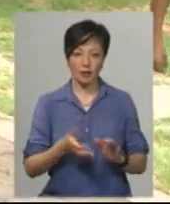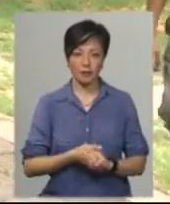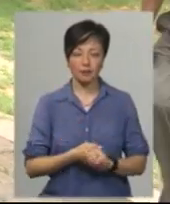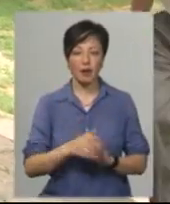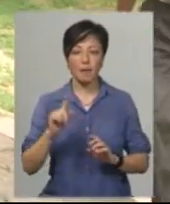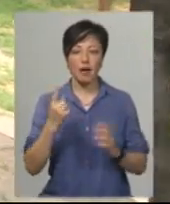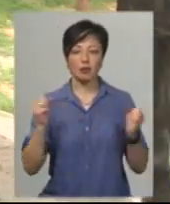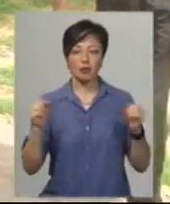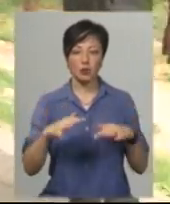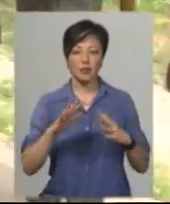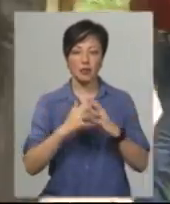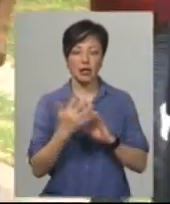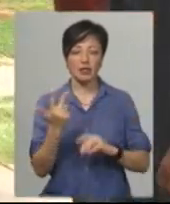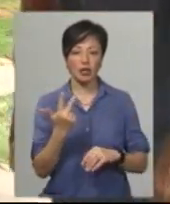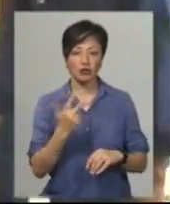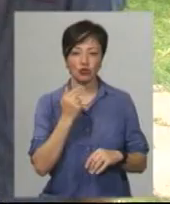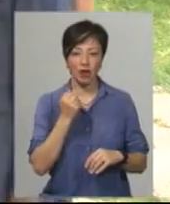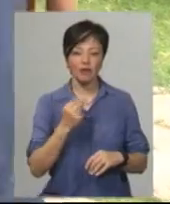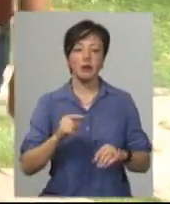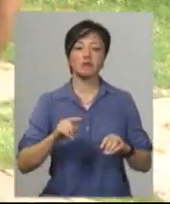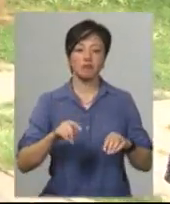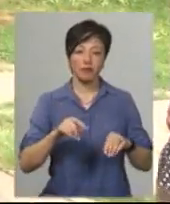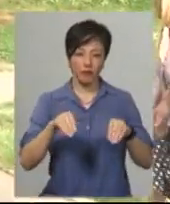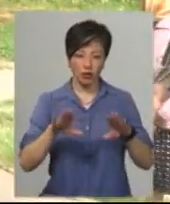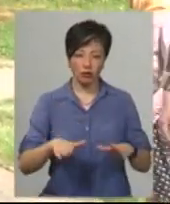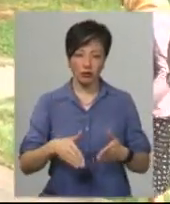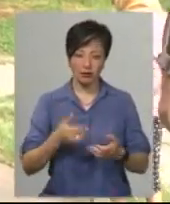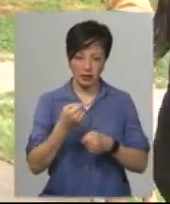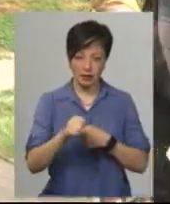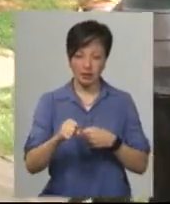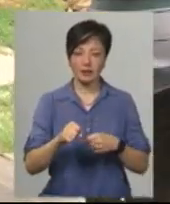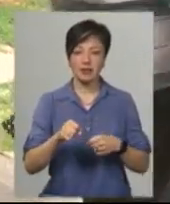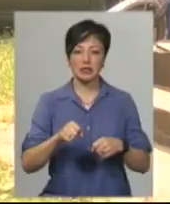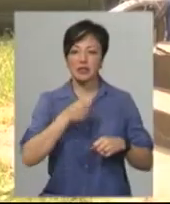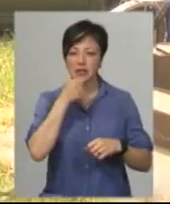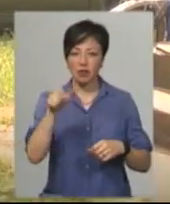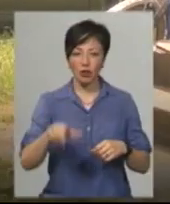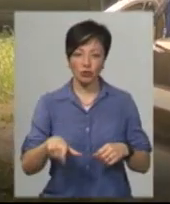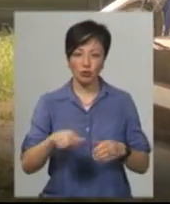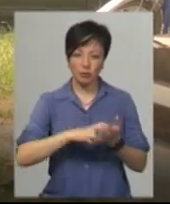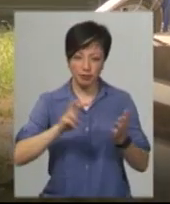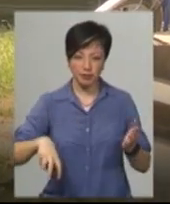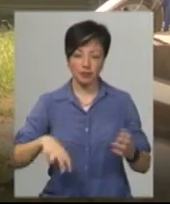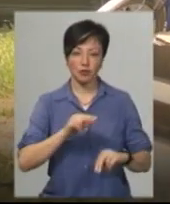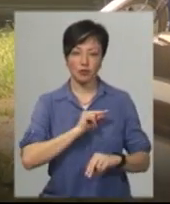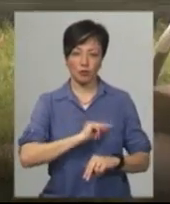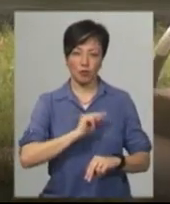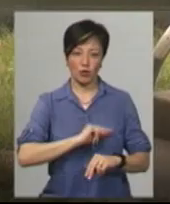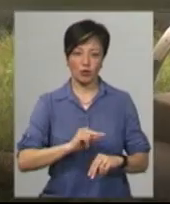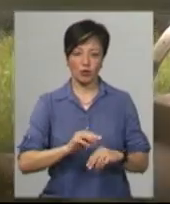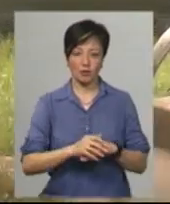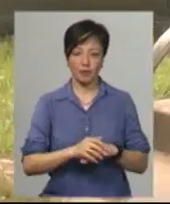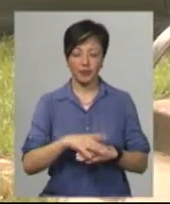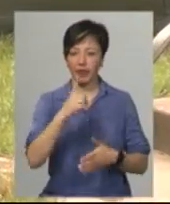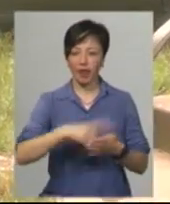першому сході села 3 червня селяни вирішили спонукати старосту скласти повноваження, каже Василь Ковальчук. Так як імпічмент, йому